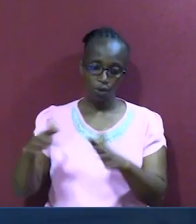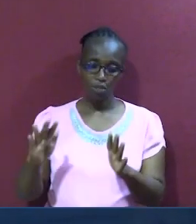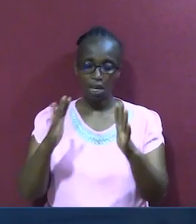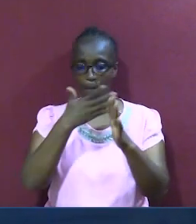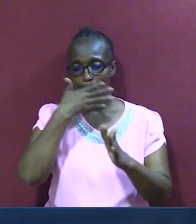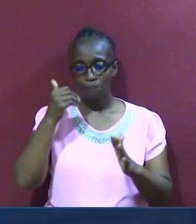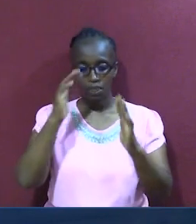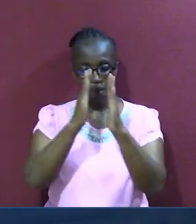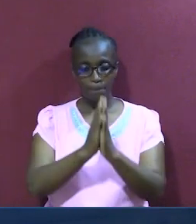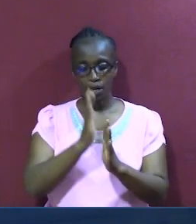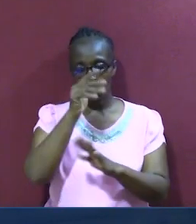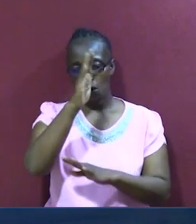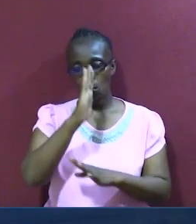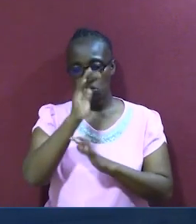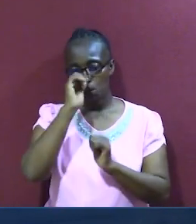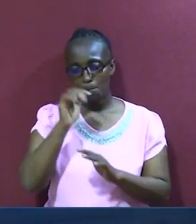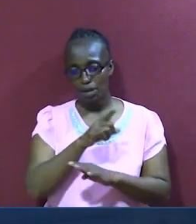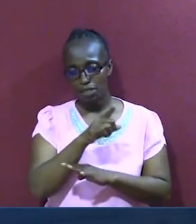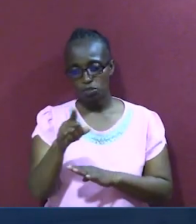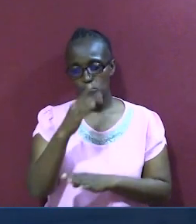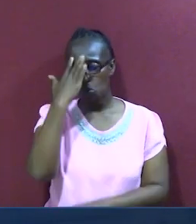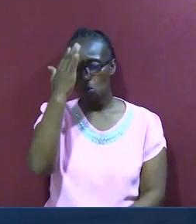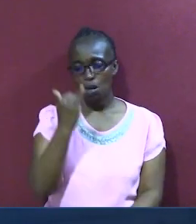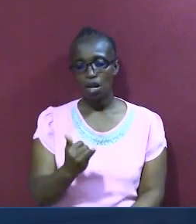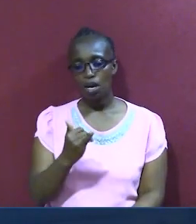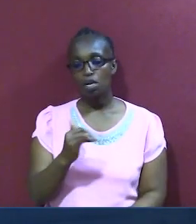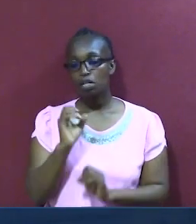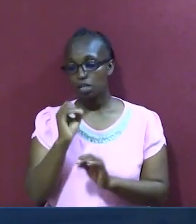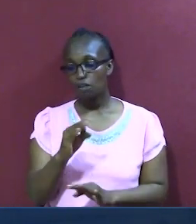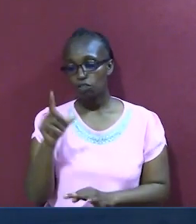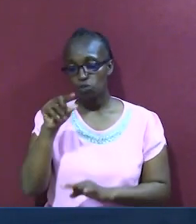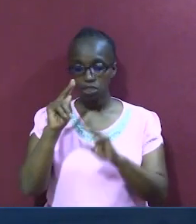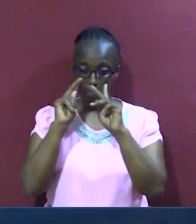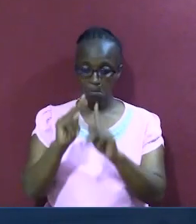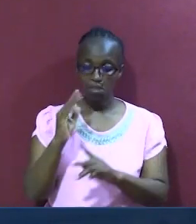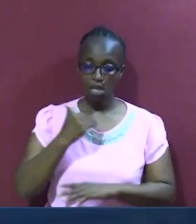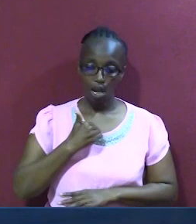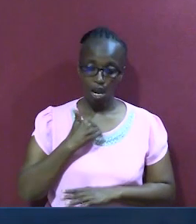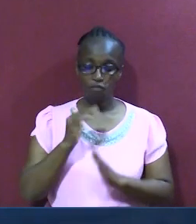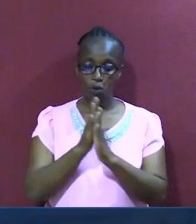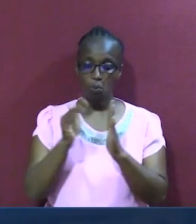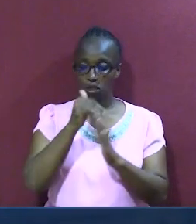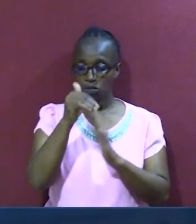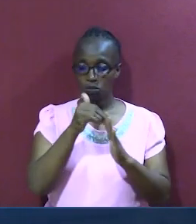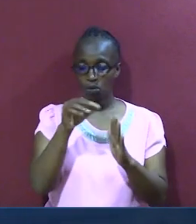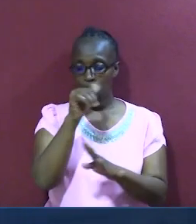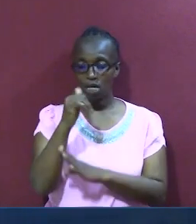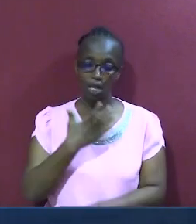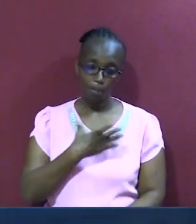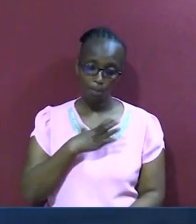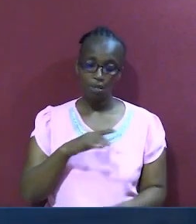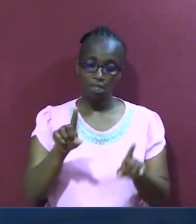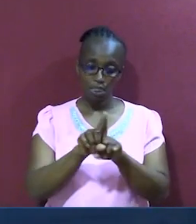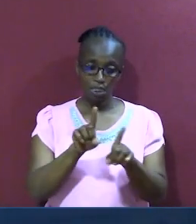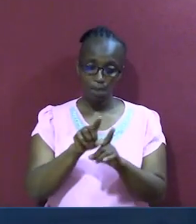akubariki nayo, mahana, ukiwa na amani, na watu wale wengine wote, ata wewe mwenyewe utaishi,